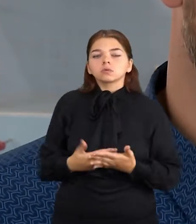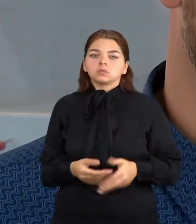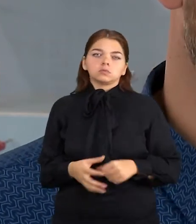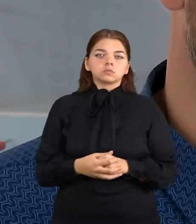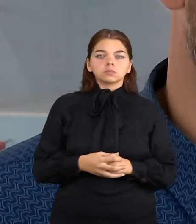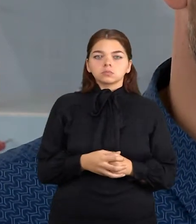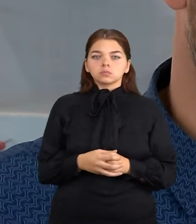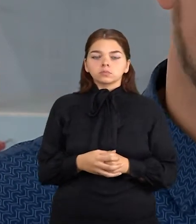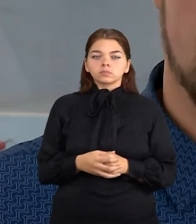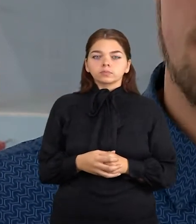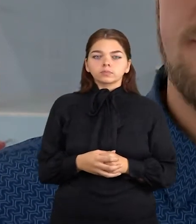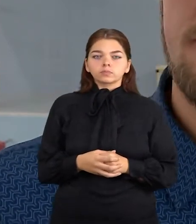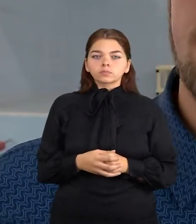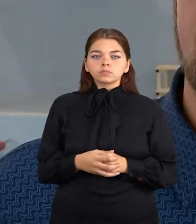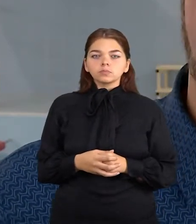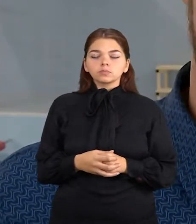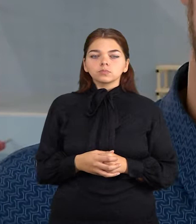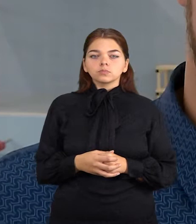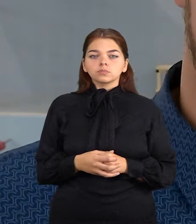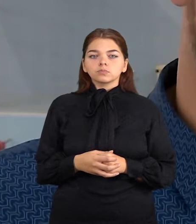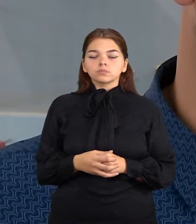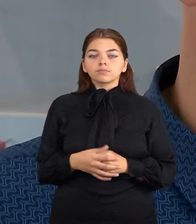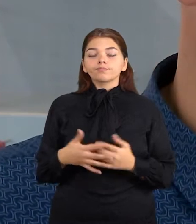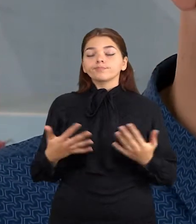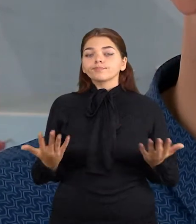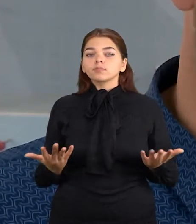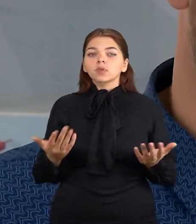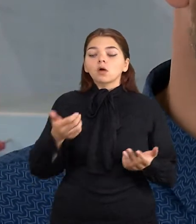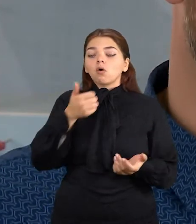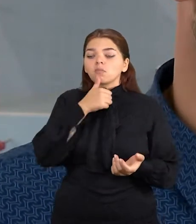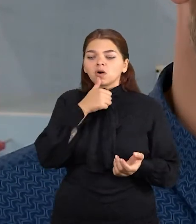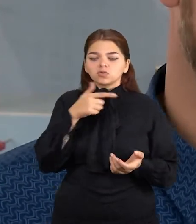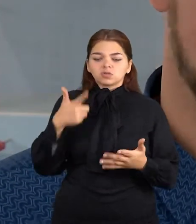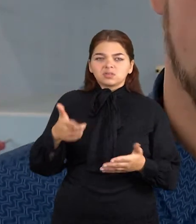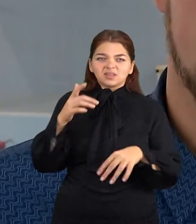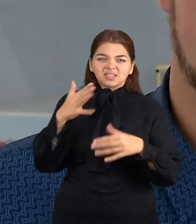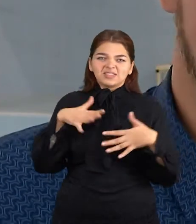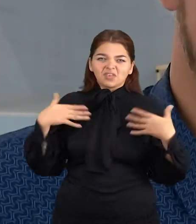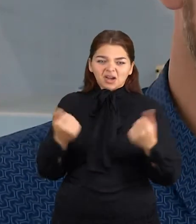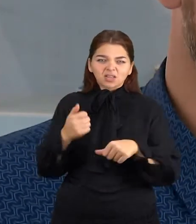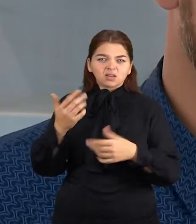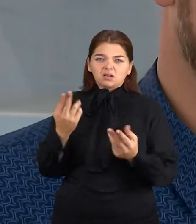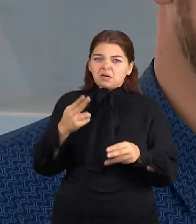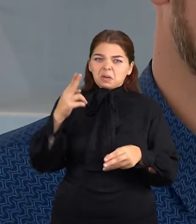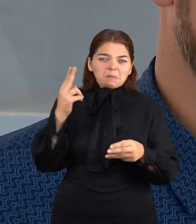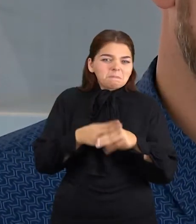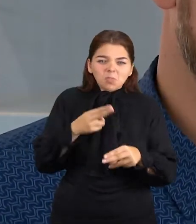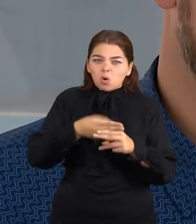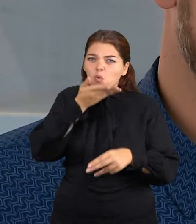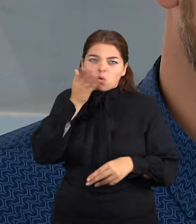kažkokį na, didelius susirgymus ar dar kažką, tai, na, tikrai bent jau